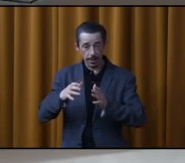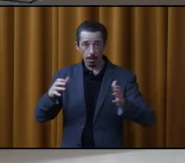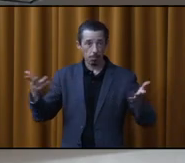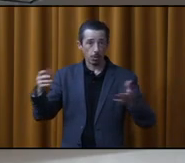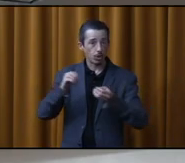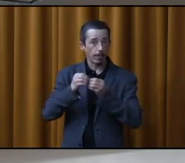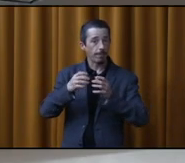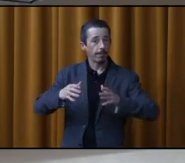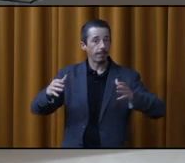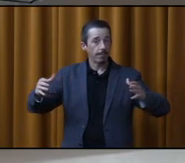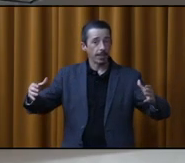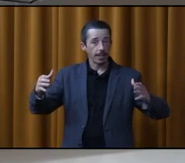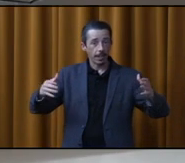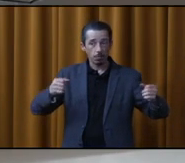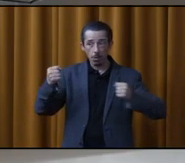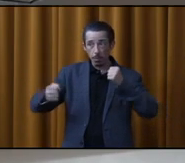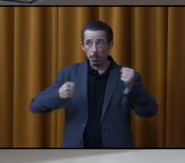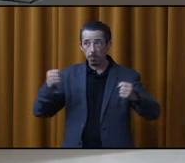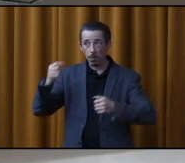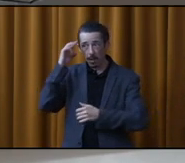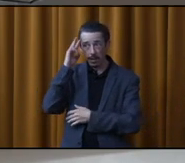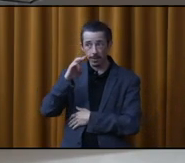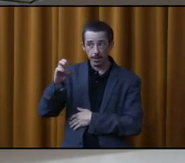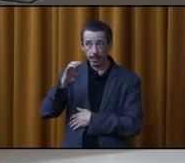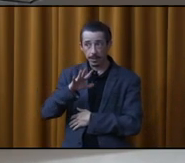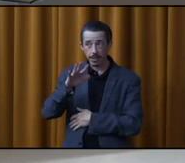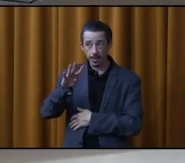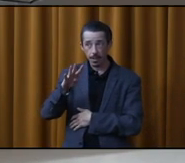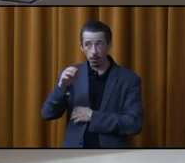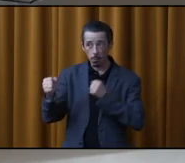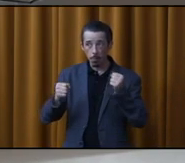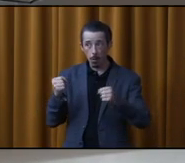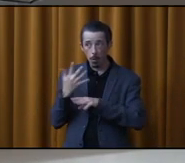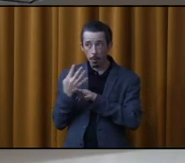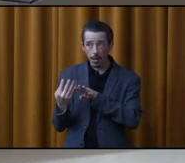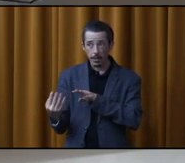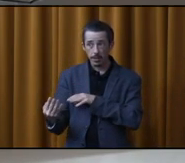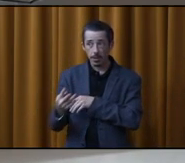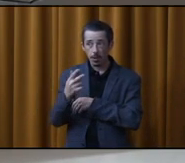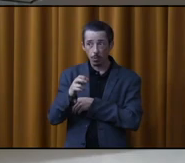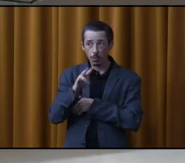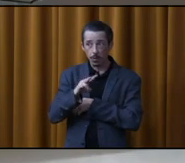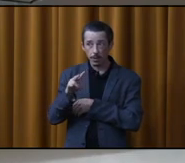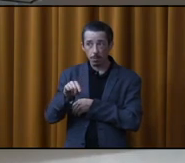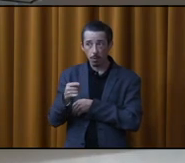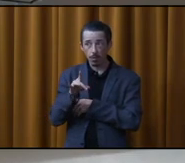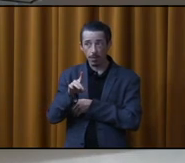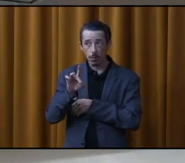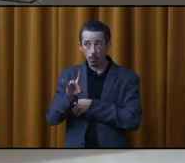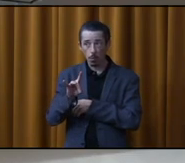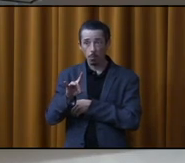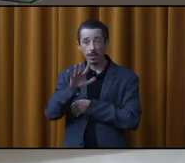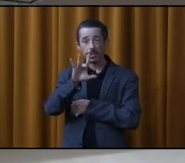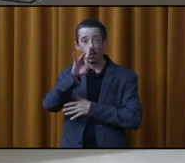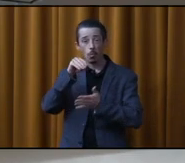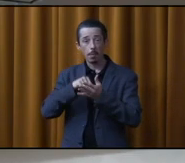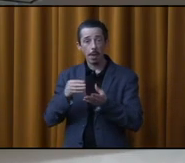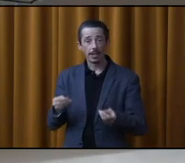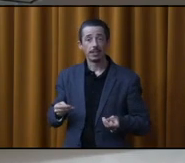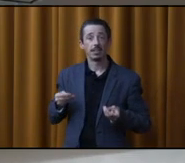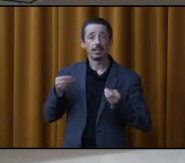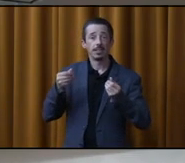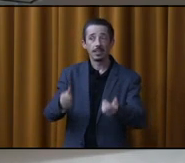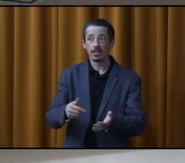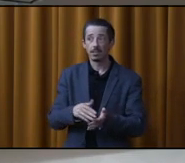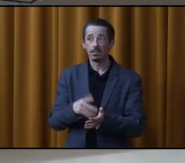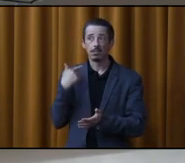Il y a de la plantation pour 754 plantations d'arbustes à 77 et 92 pour 58 000. Ça, j